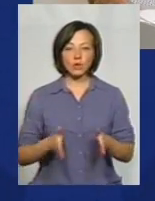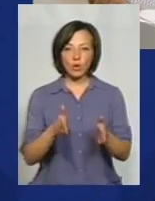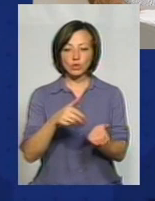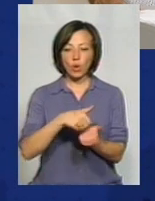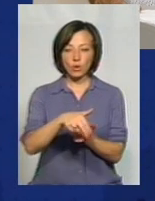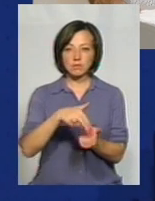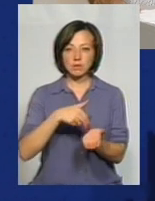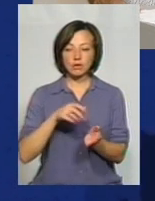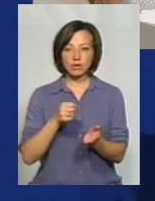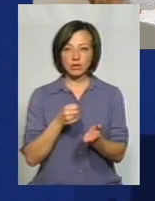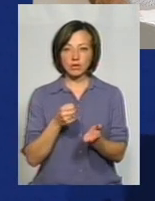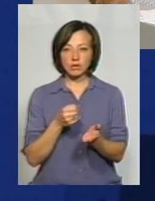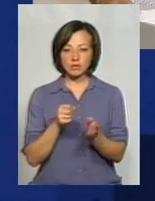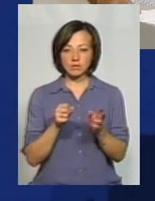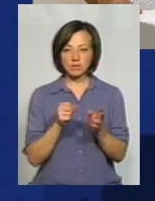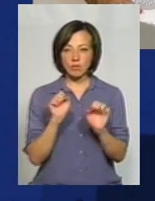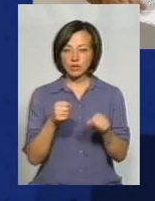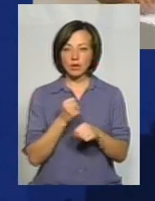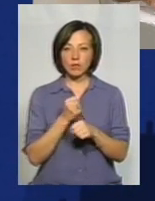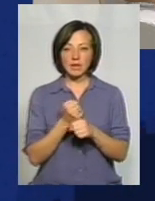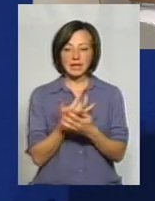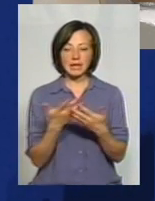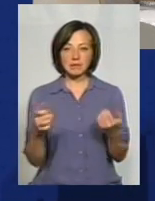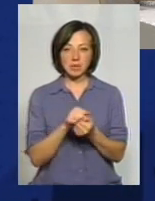виконувати різними матеріалами.